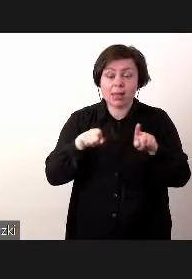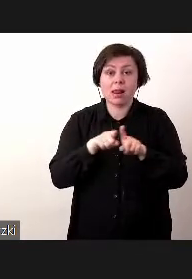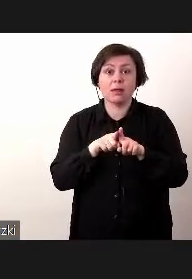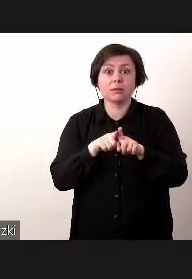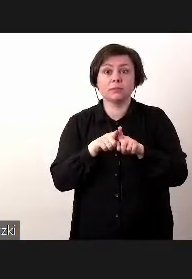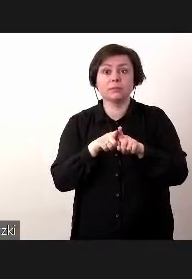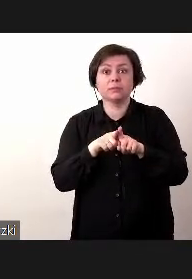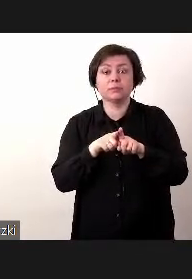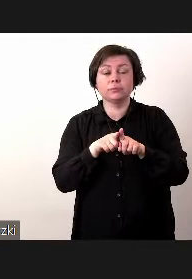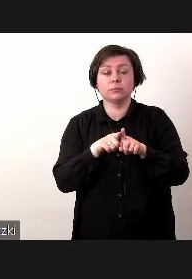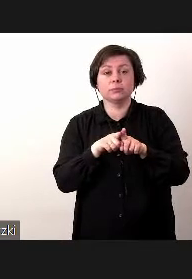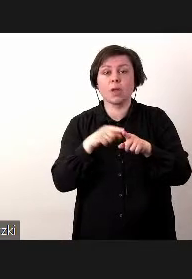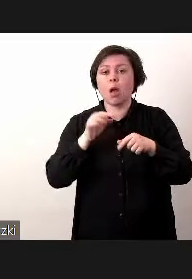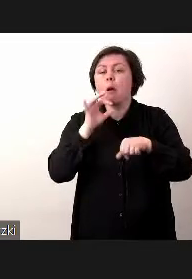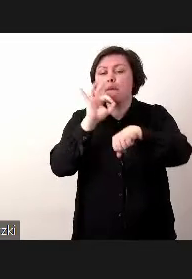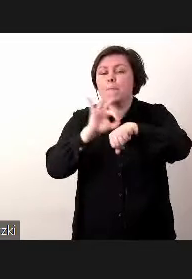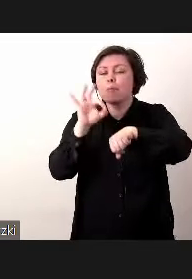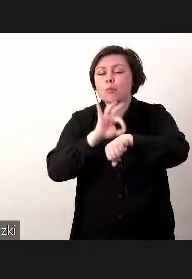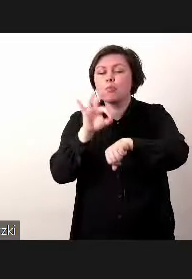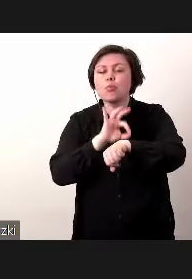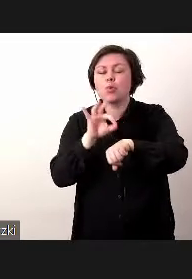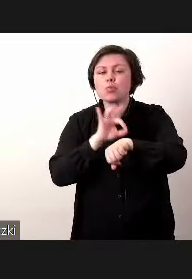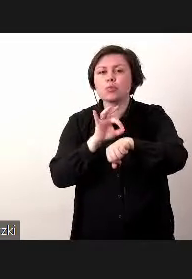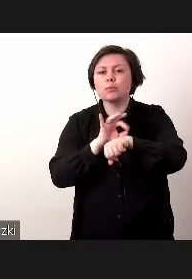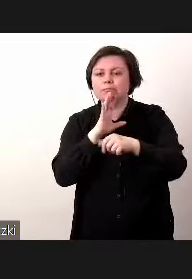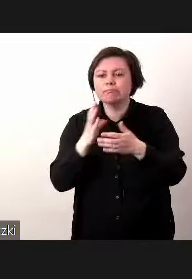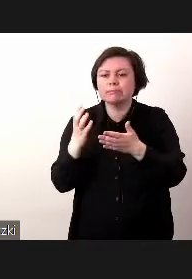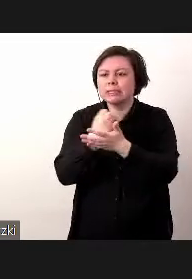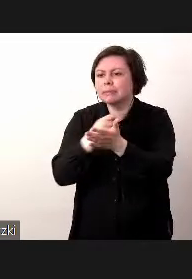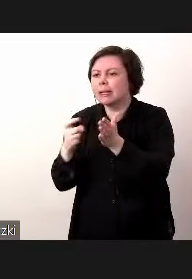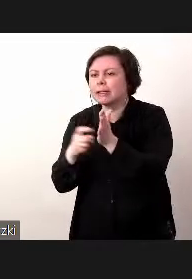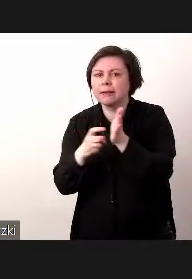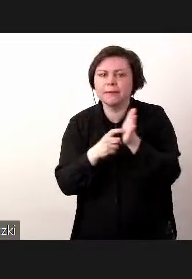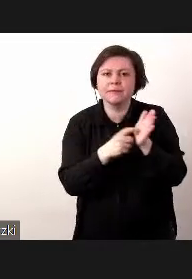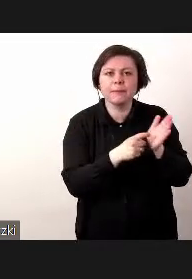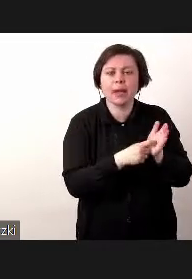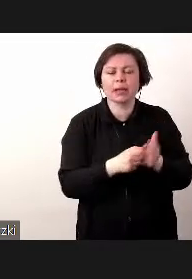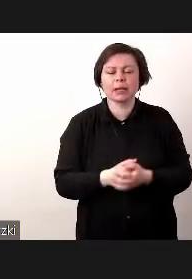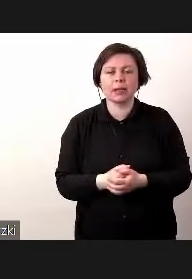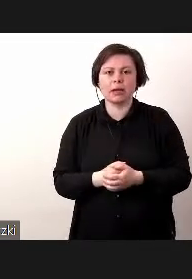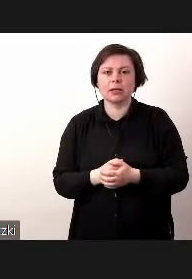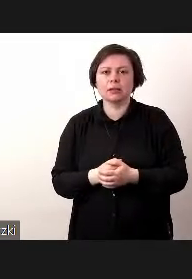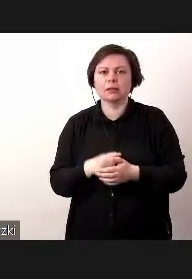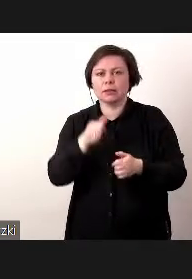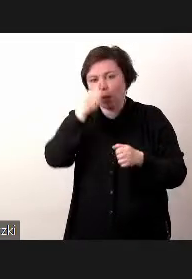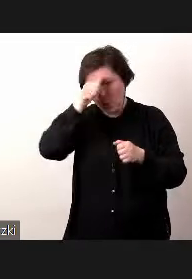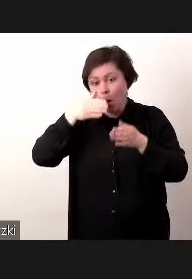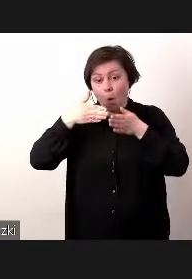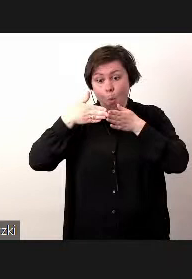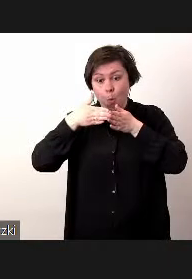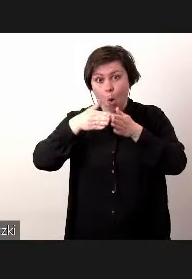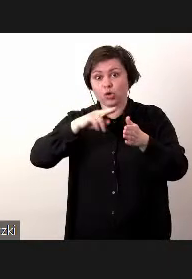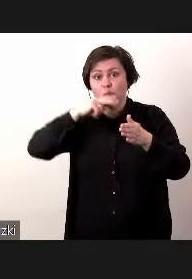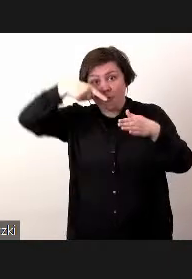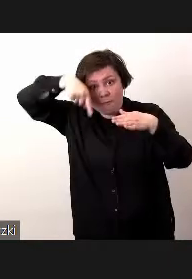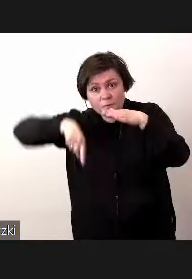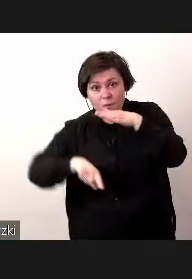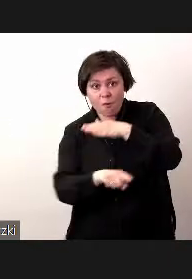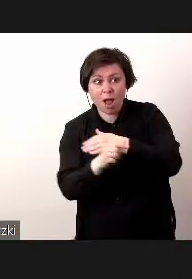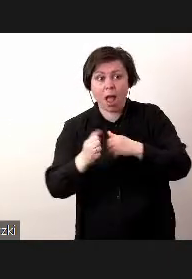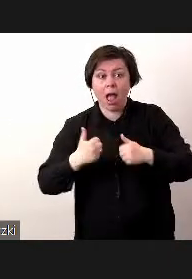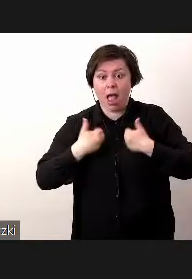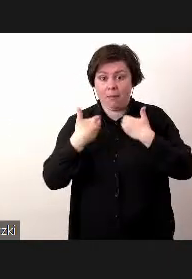projekt, gdzie są zbierane wymagania też na łodzie podwodne i żeby dać